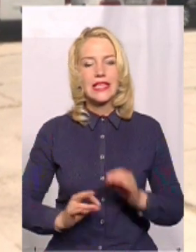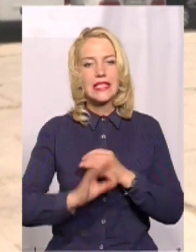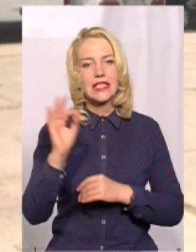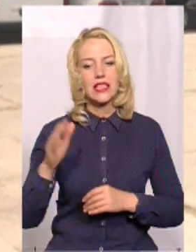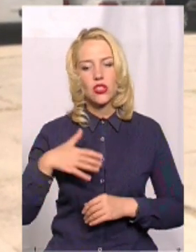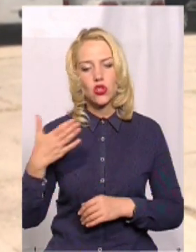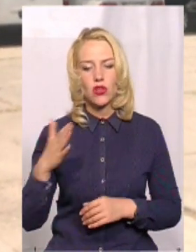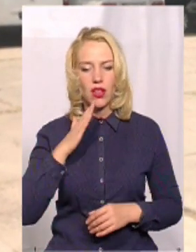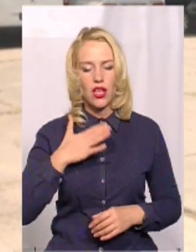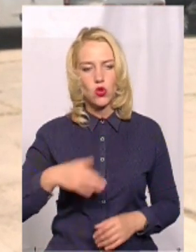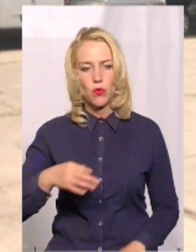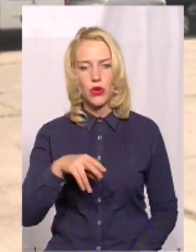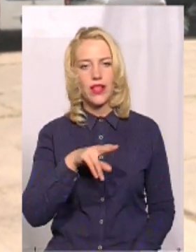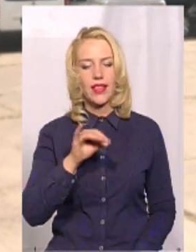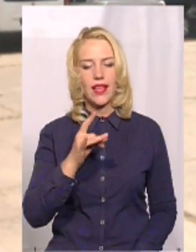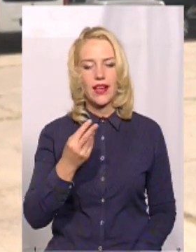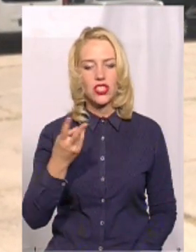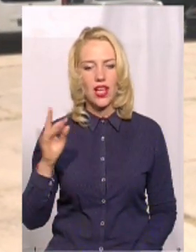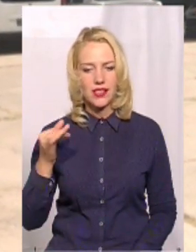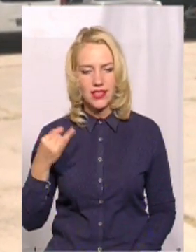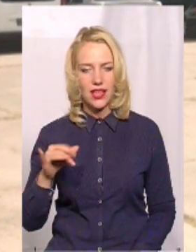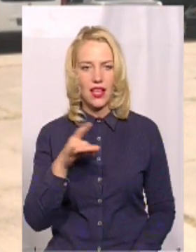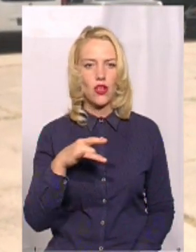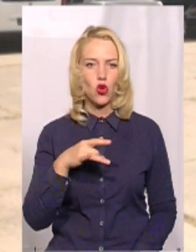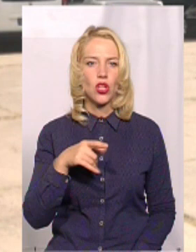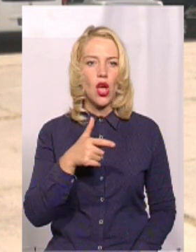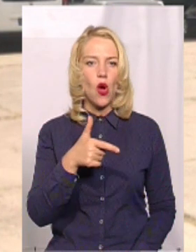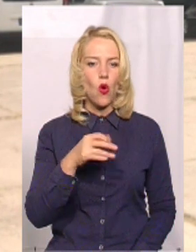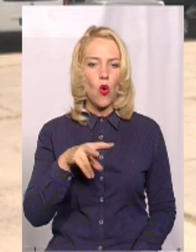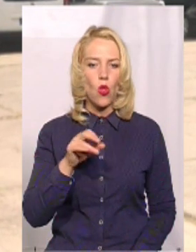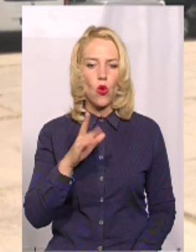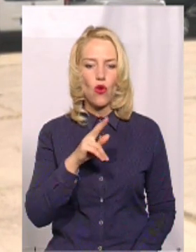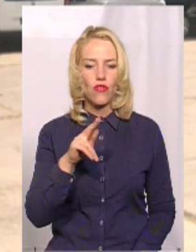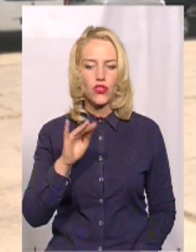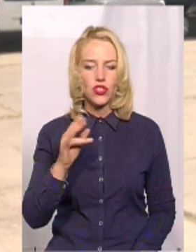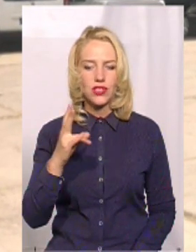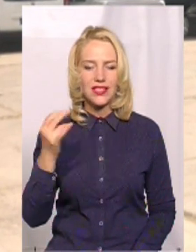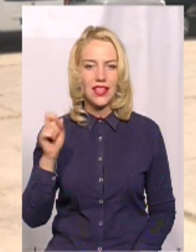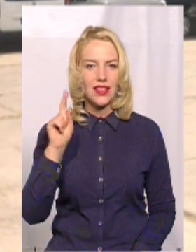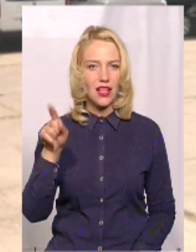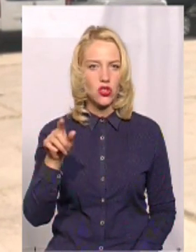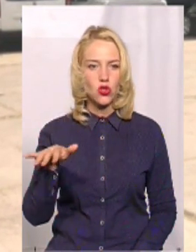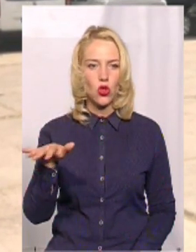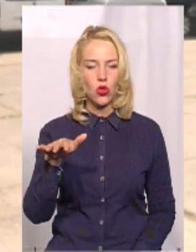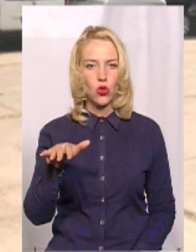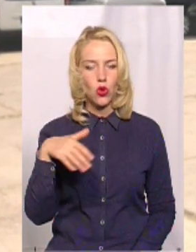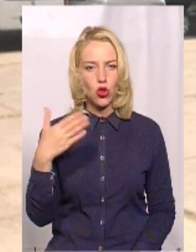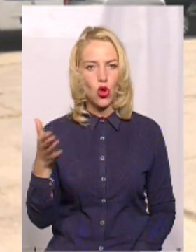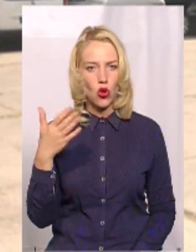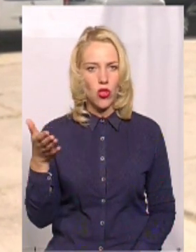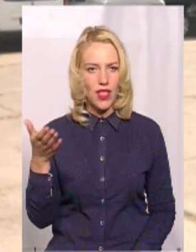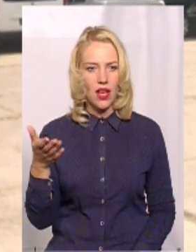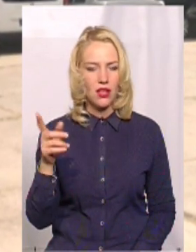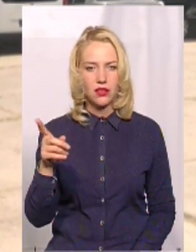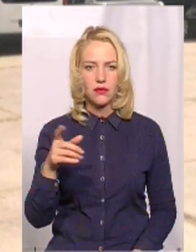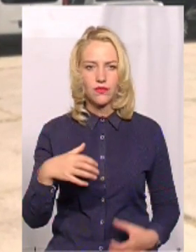Дережнянський район, Головчинці. Та сторона, там дороги в дуже